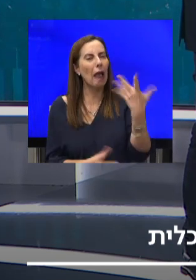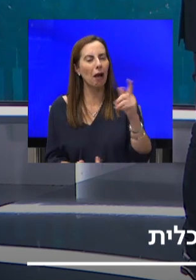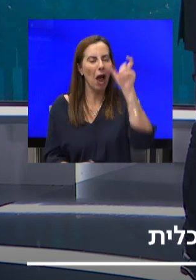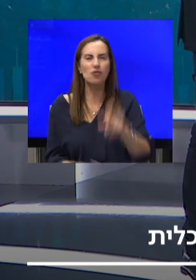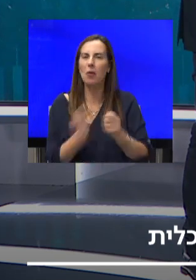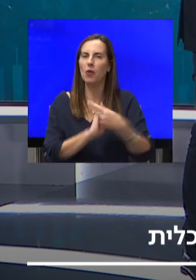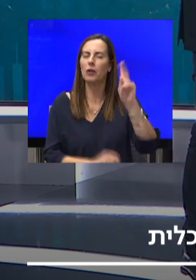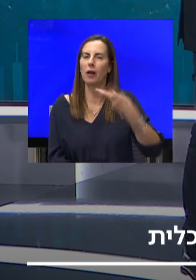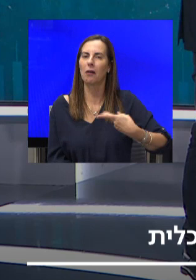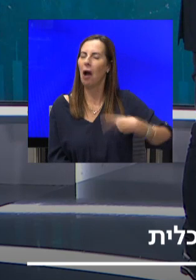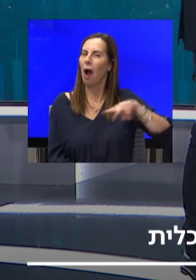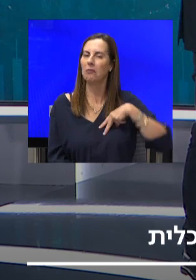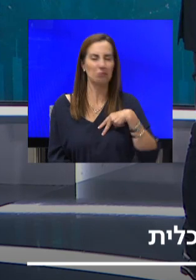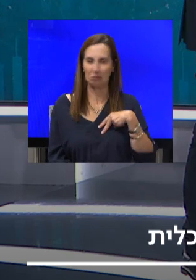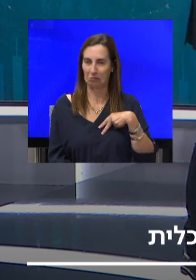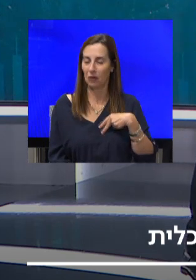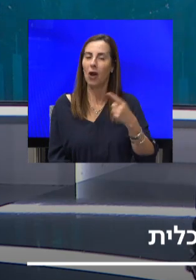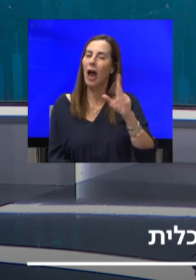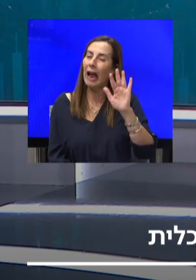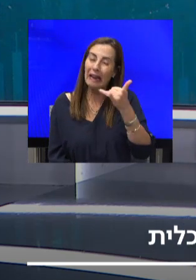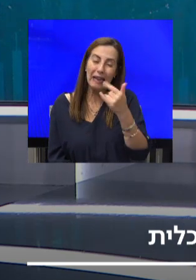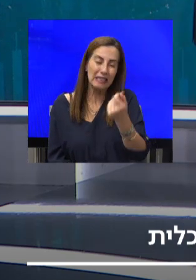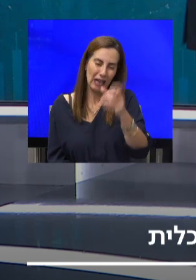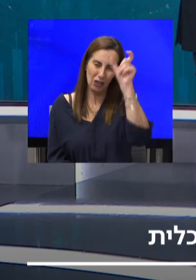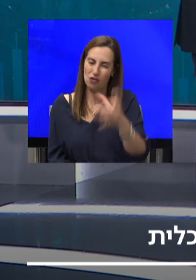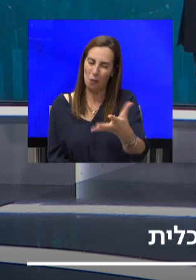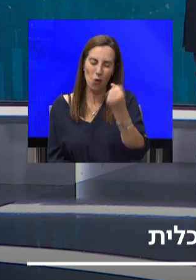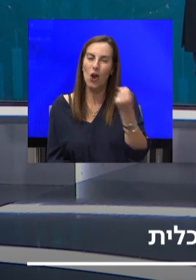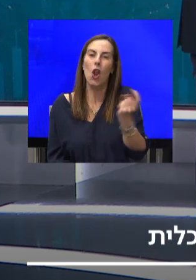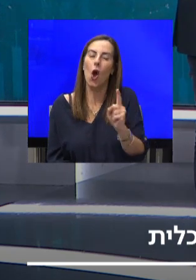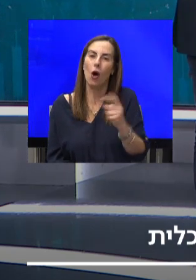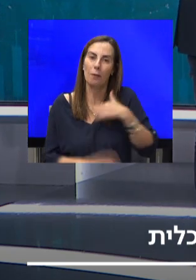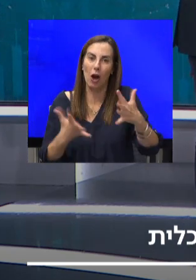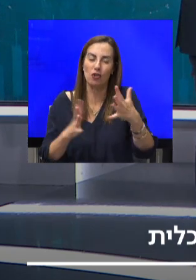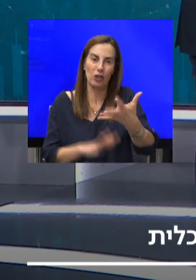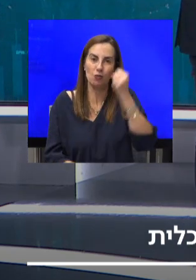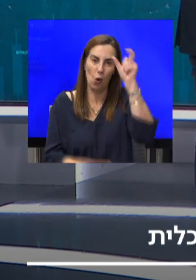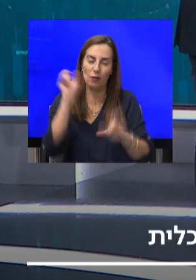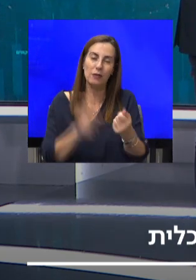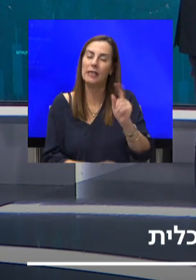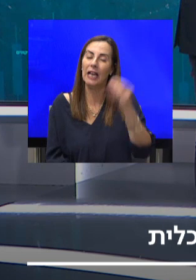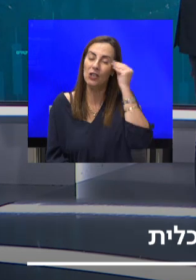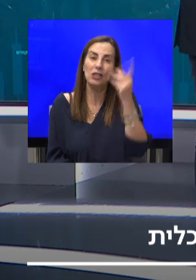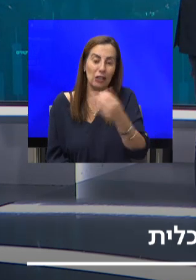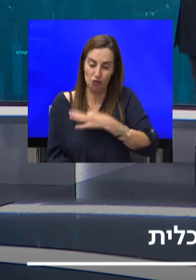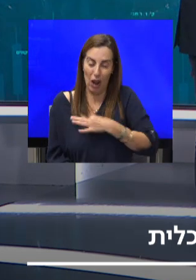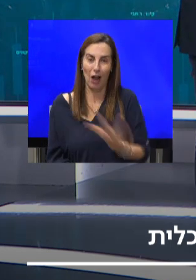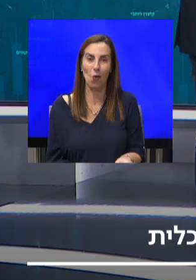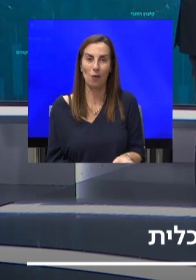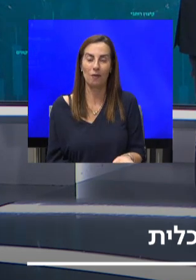חדה. הייתה עלייה מסוימת. אבל הרבה פחות ממה שחששנו. וצריך לזכור, זה הכסף שלנו בסופו של דבר. המטרה היא